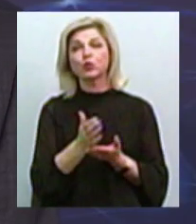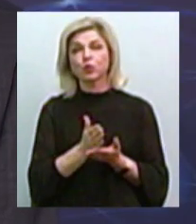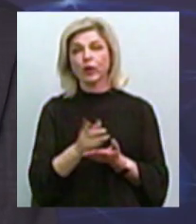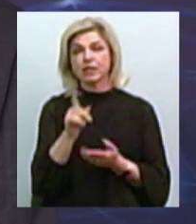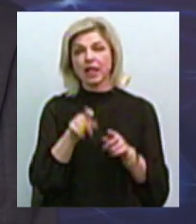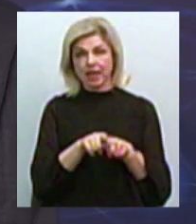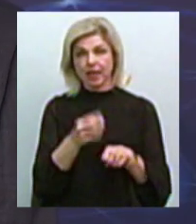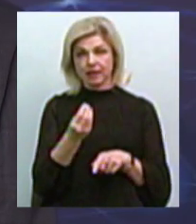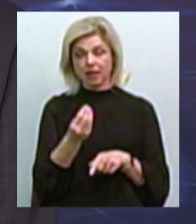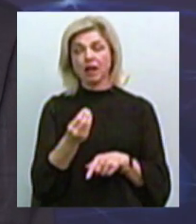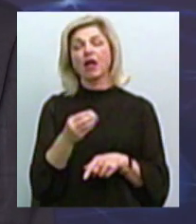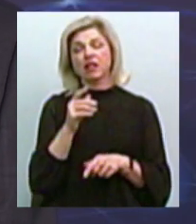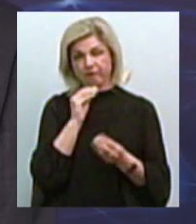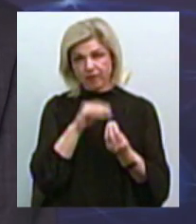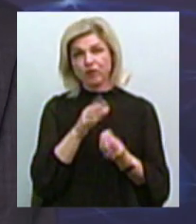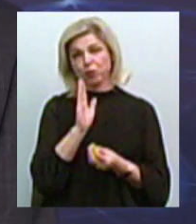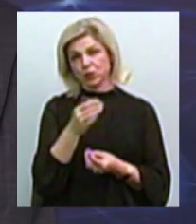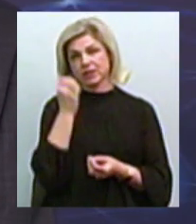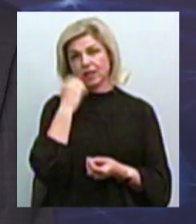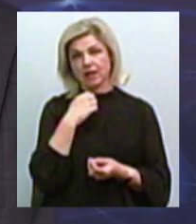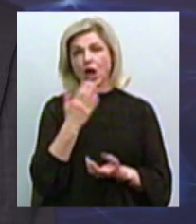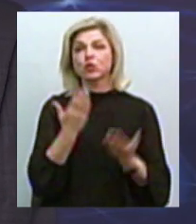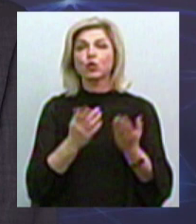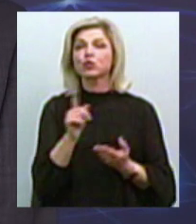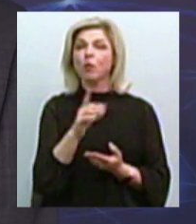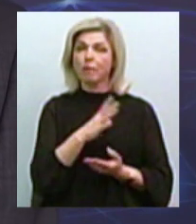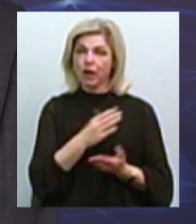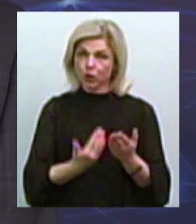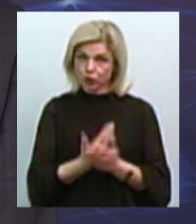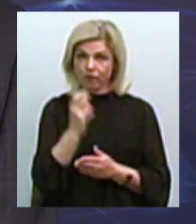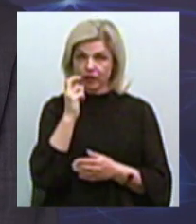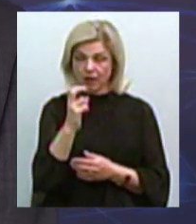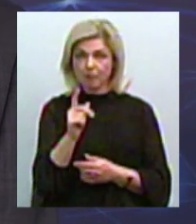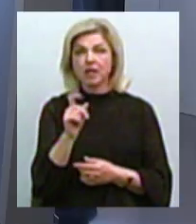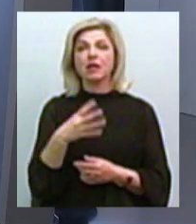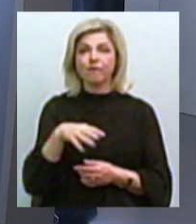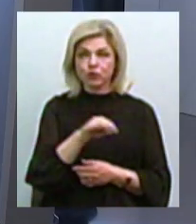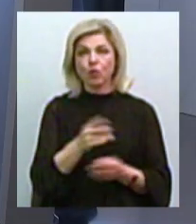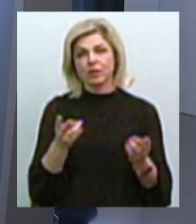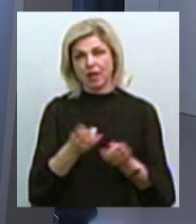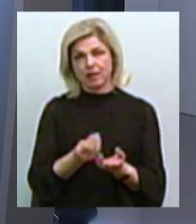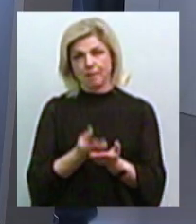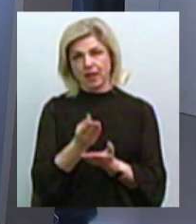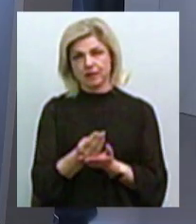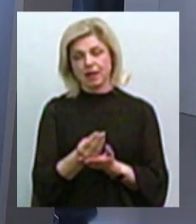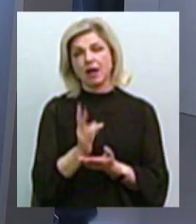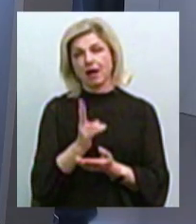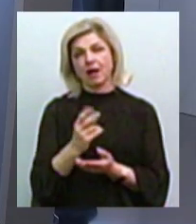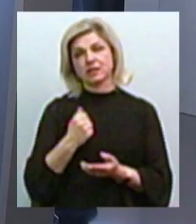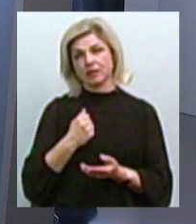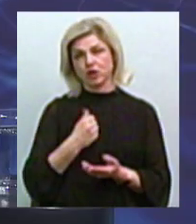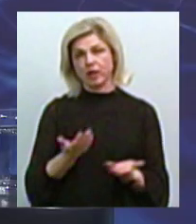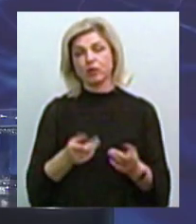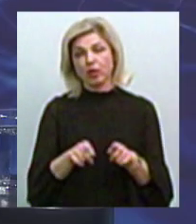гроші, то вони і будуть старі. Для того, щоб вони були нові ці трамваї, треба за це все платити, к сожалению. Такова наша сьогоднішня